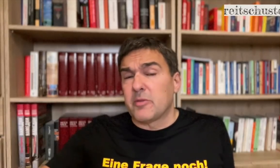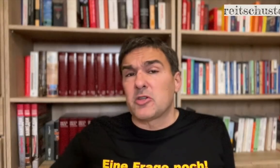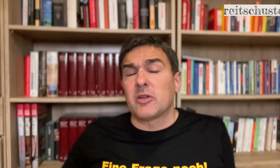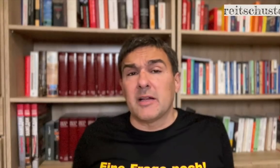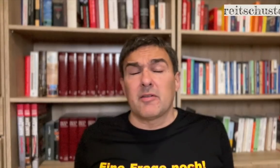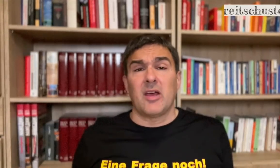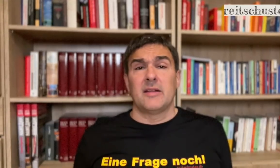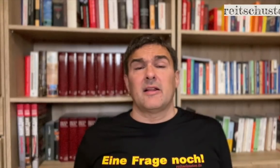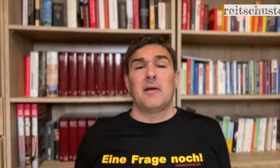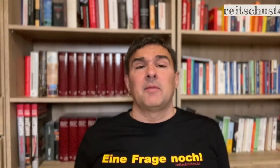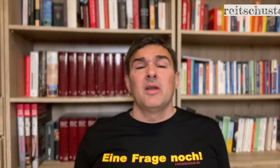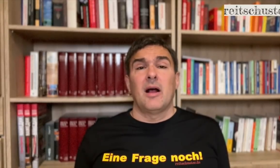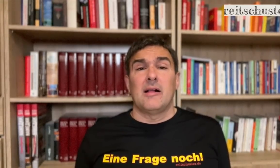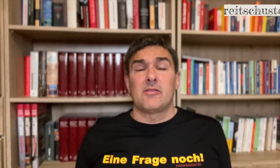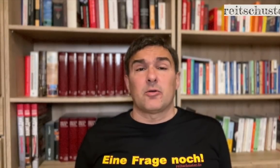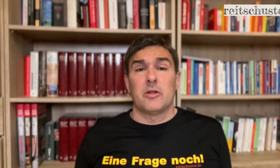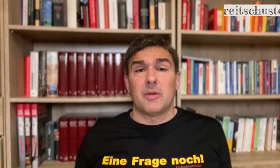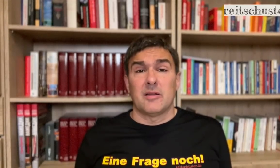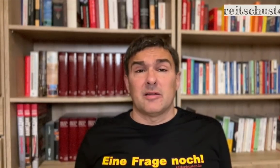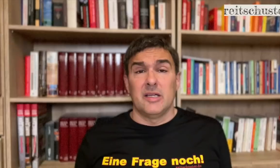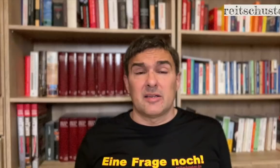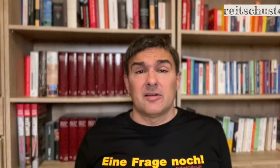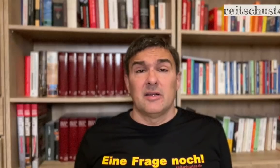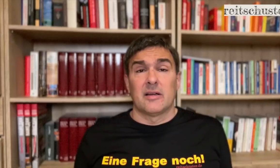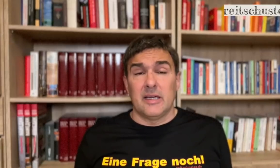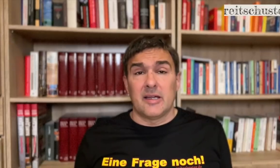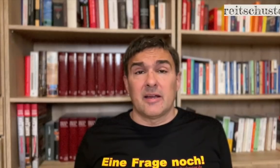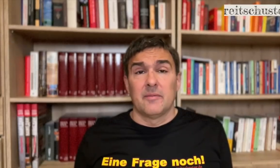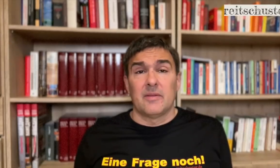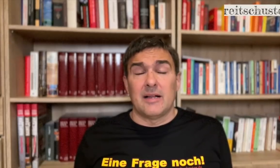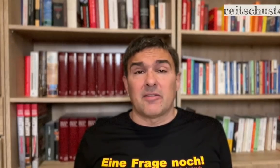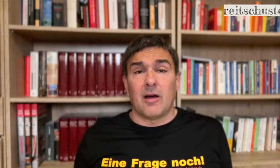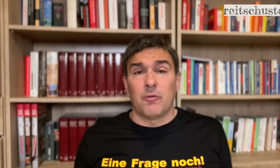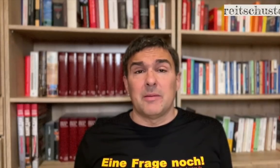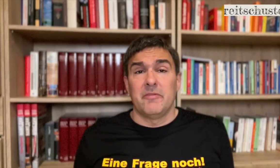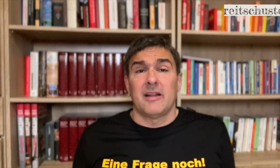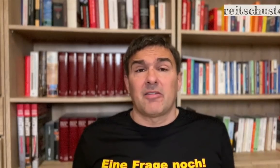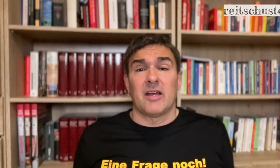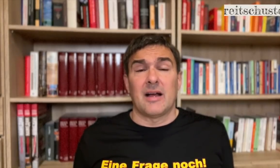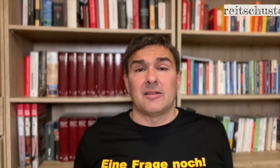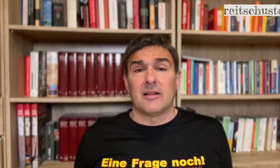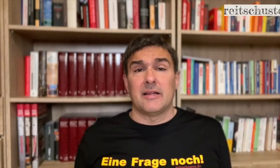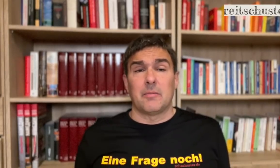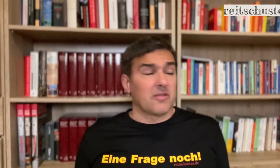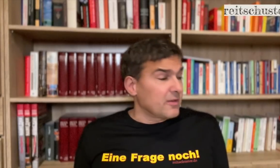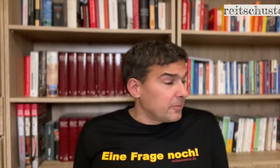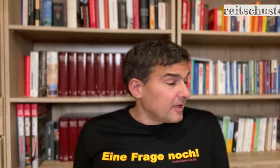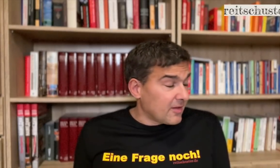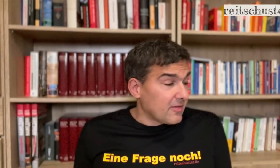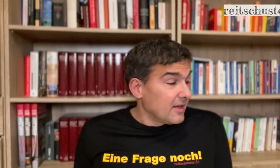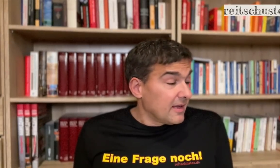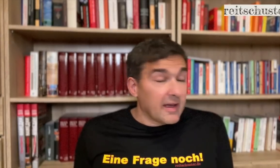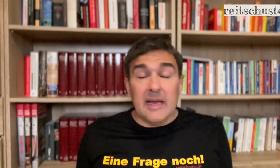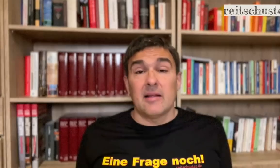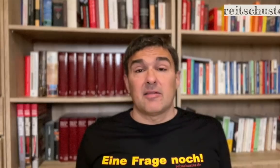es haben sich schon etwas geändert, aber als könne man nicht richtig alles aufheben, wie das in anderen Ländern passiert. Für mich